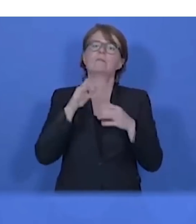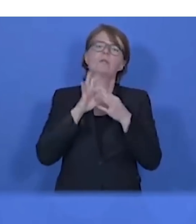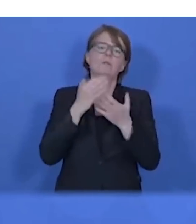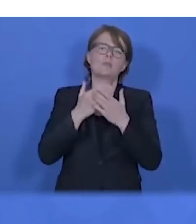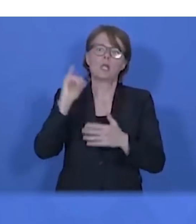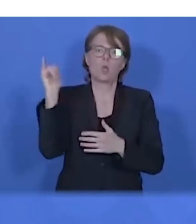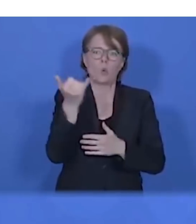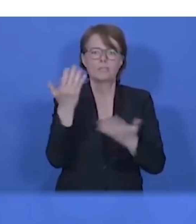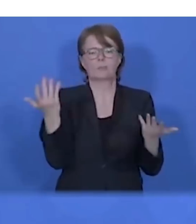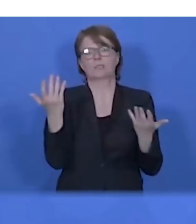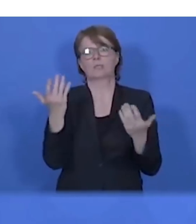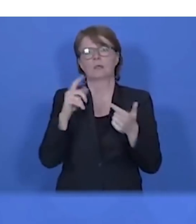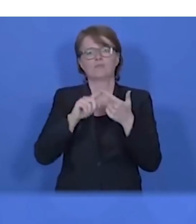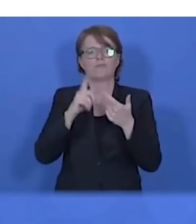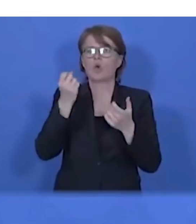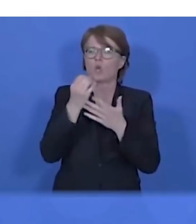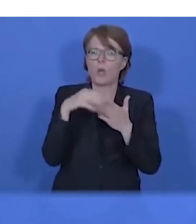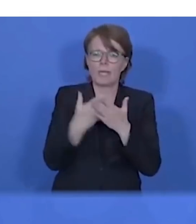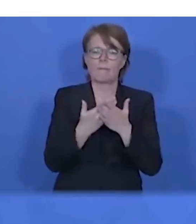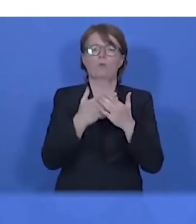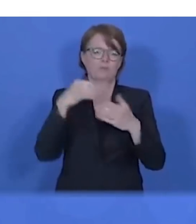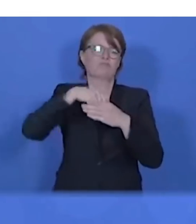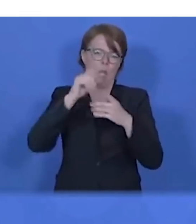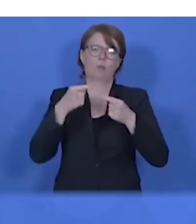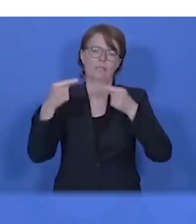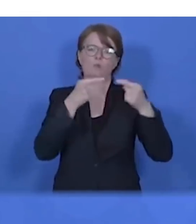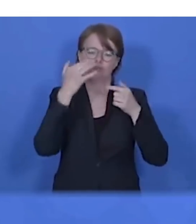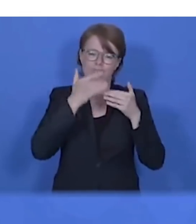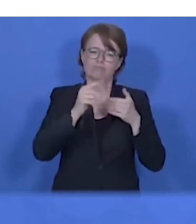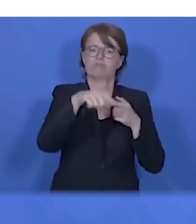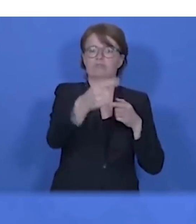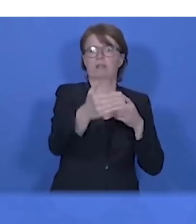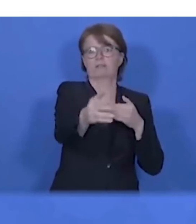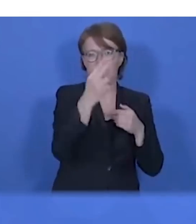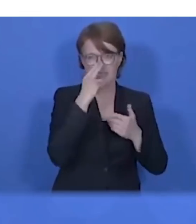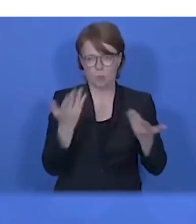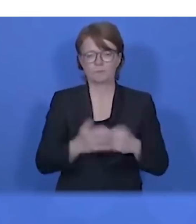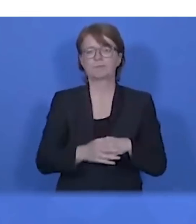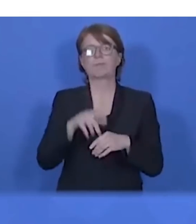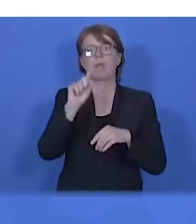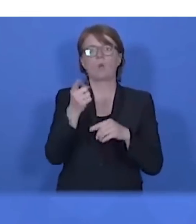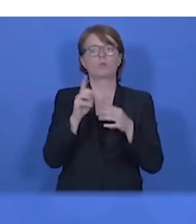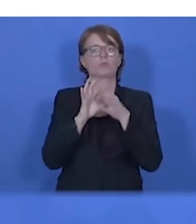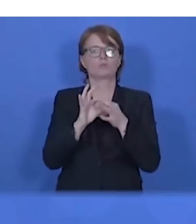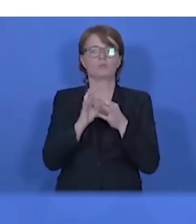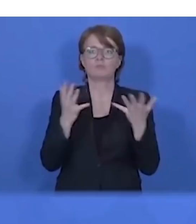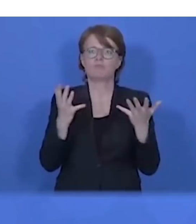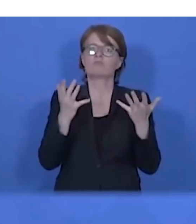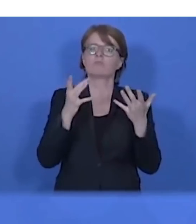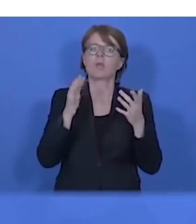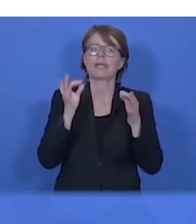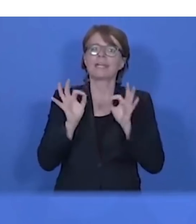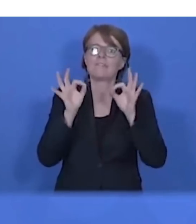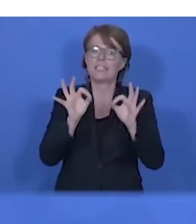Tourismusangeboten und für die weiteren Kultureinrichtungen vorzubereiten. Immer vorausgesetzt natürlich, dass das Infektionsgeschehen